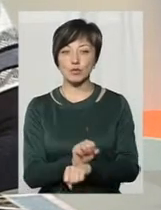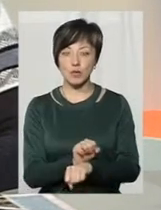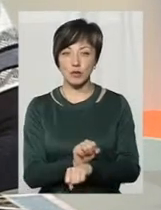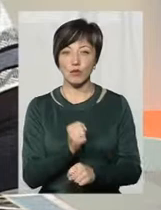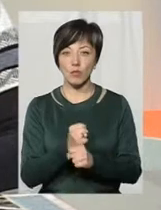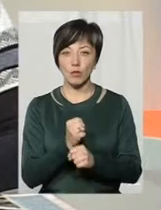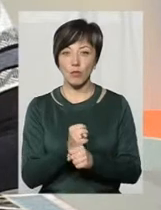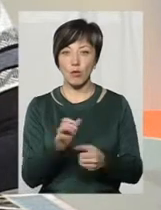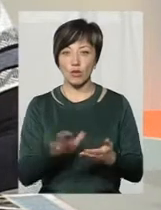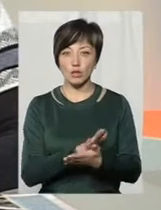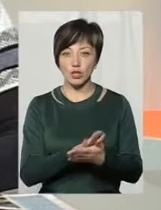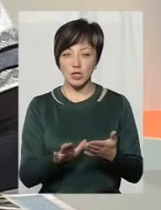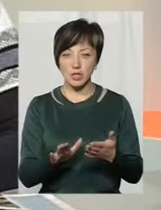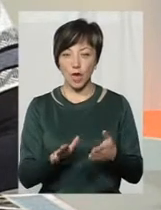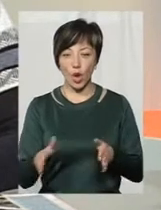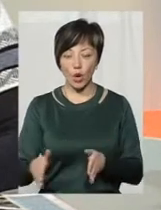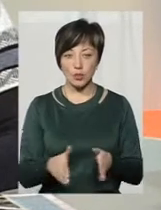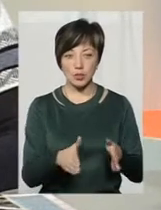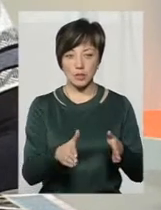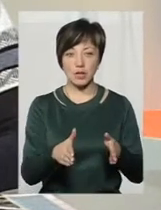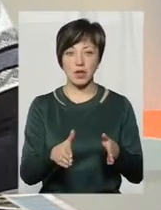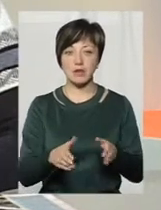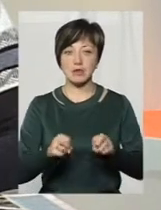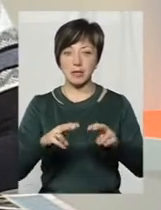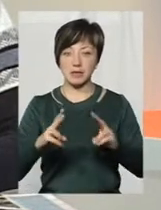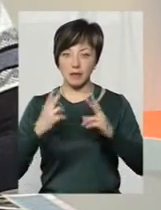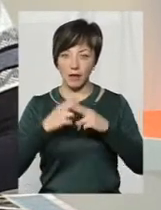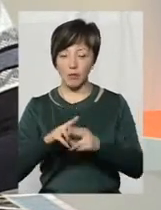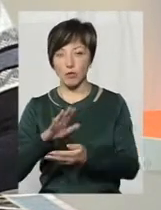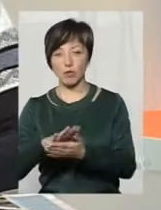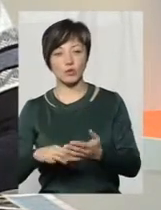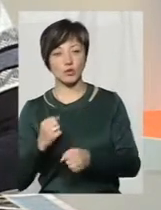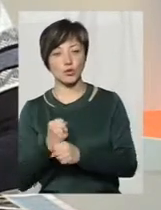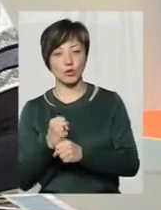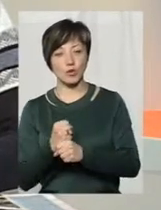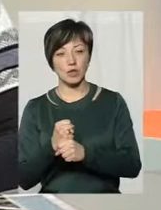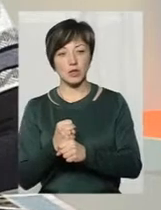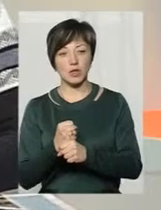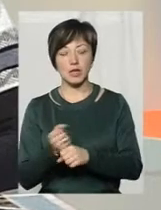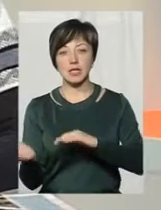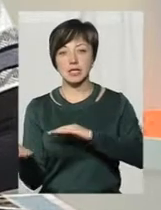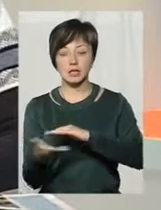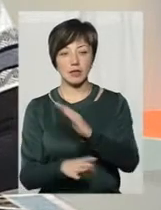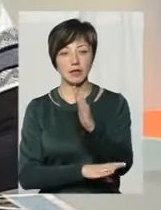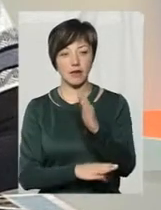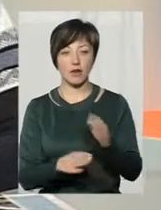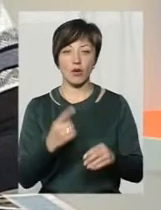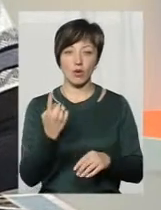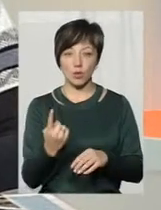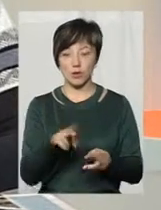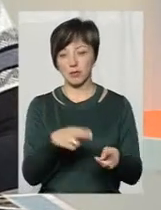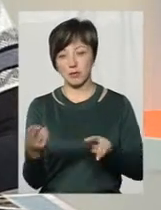роботи по розчистці імінна русла драглайнами, але продовжуються роботи з різких дерев. Так що одне